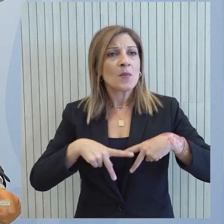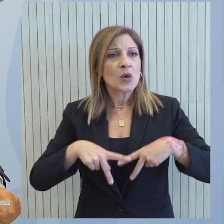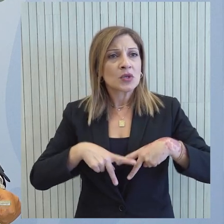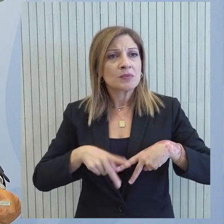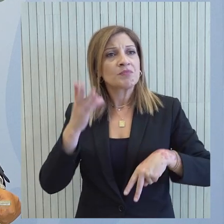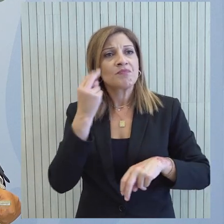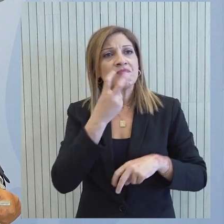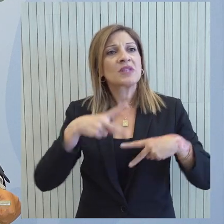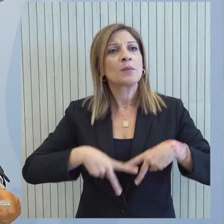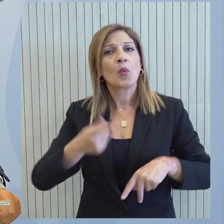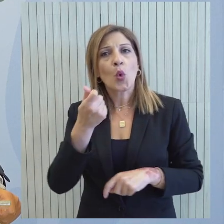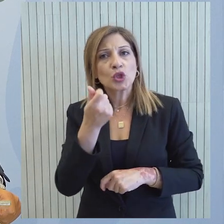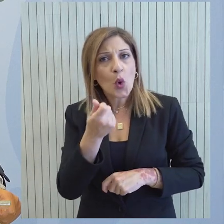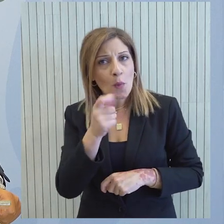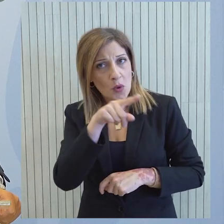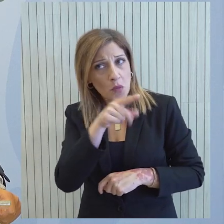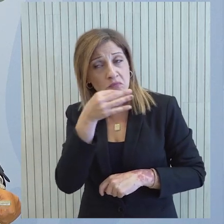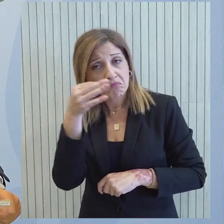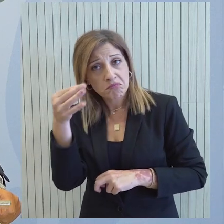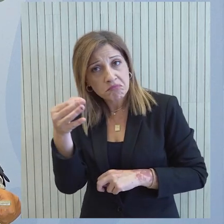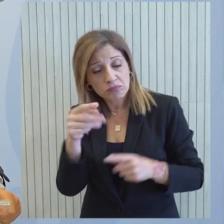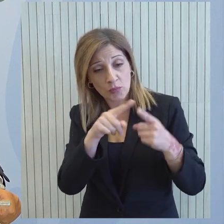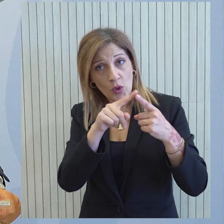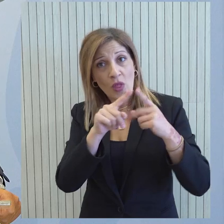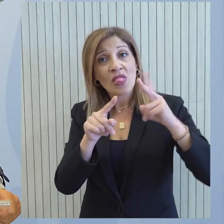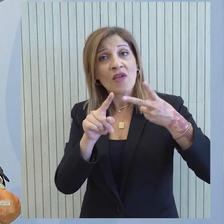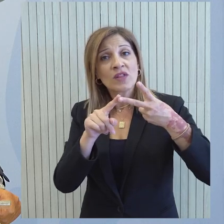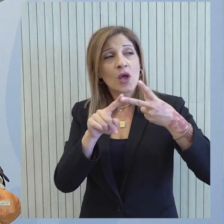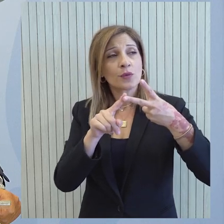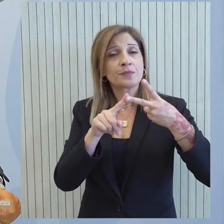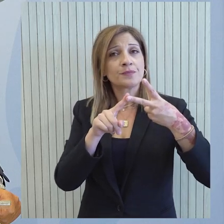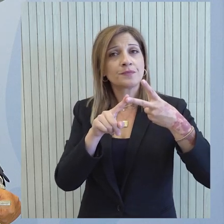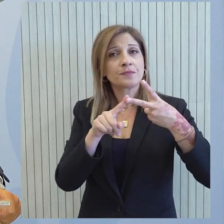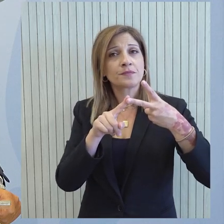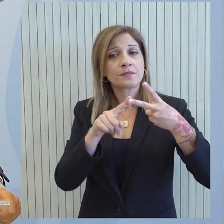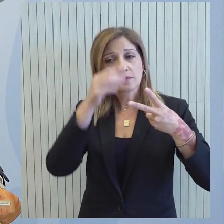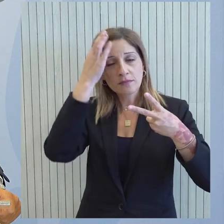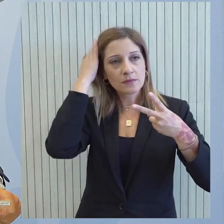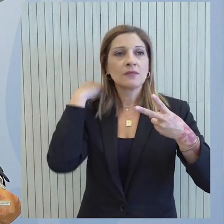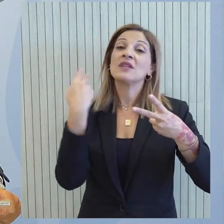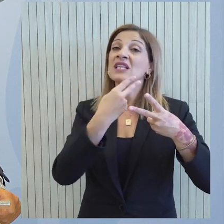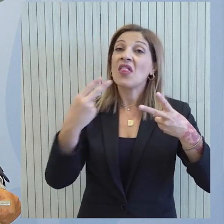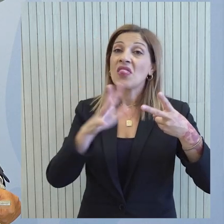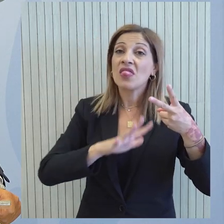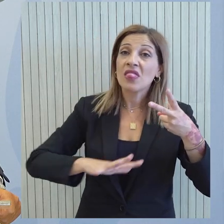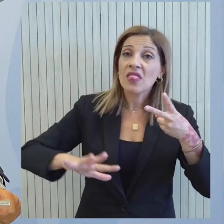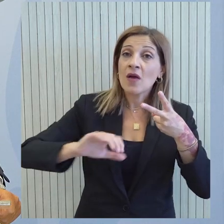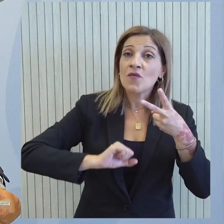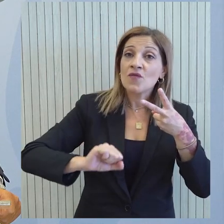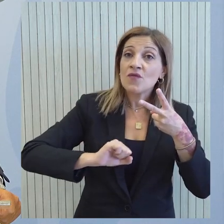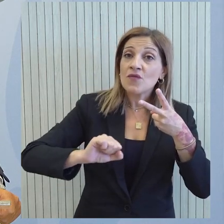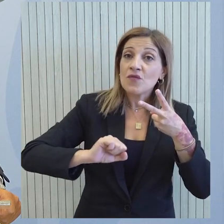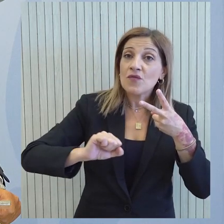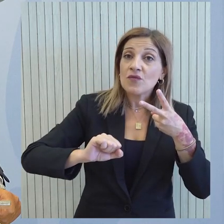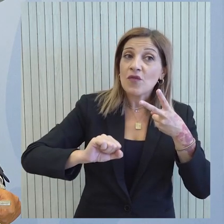υπουργούς Είχε ήταν περιοχορίες για τον Υπουργό Οικονομικό Αυτό είναι το ένα σκέλος Το δεύτερο σκέλος Είναι θέμα αγιοπροτικό